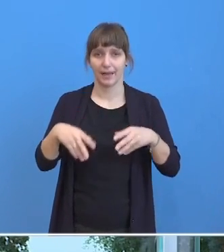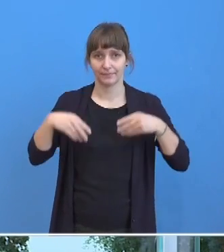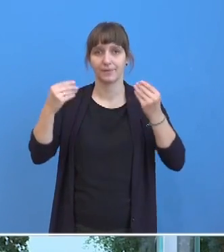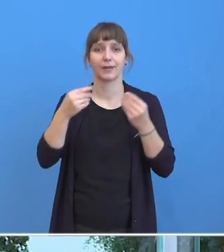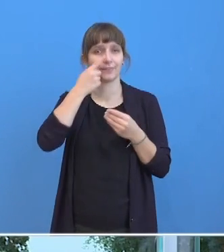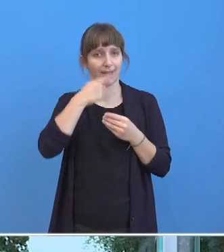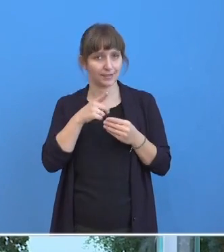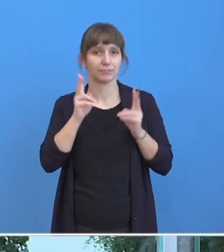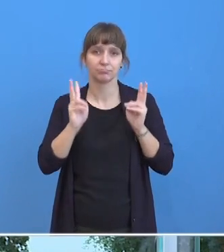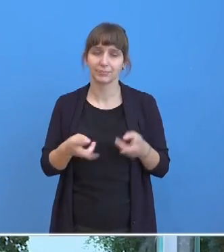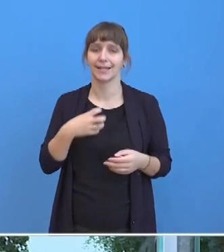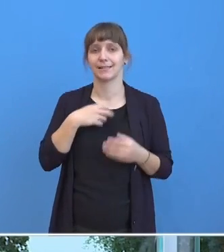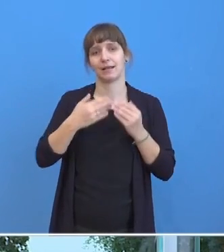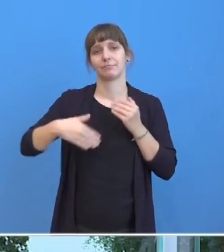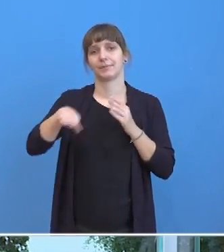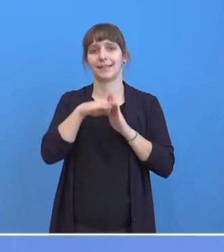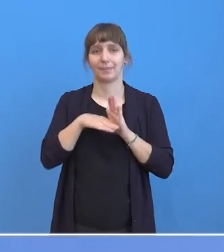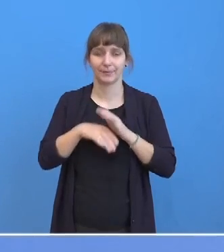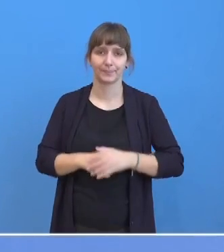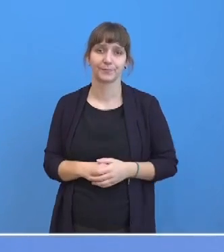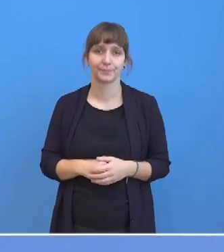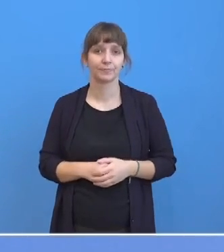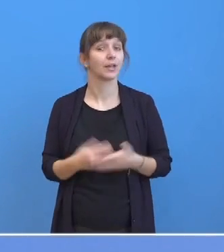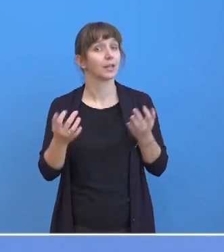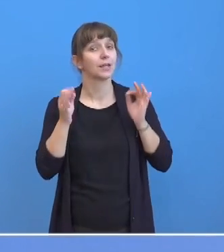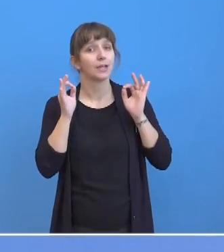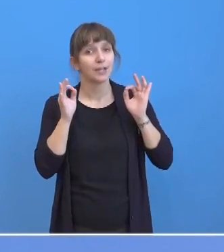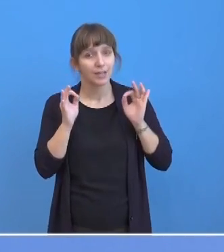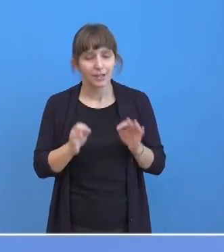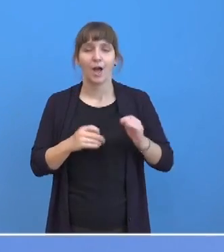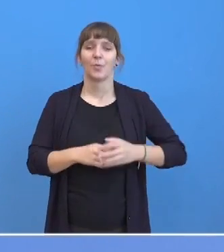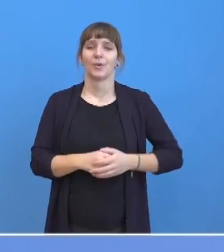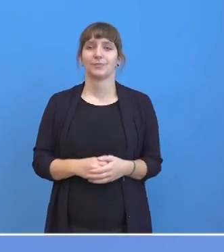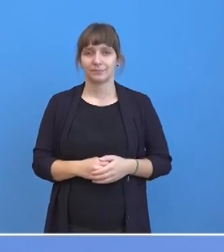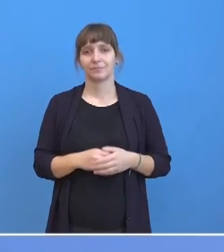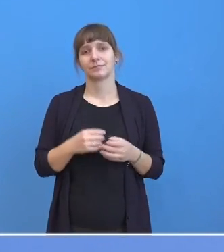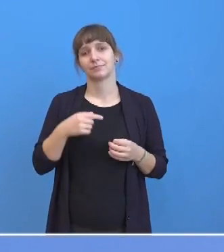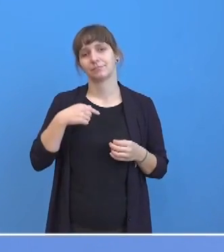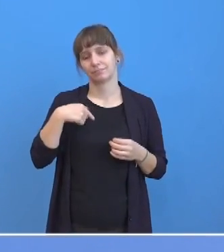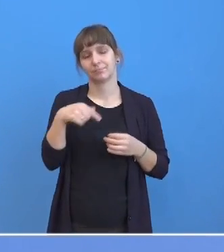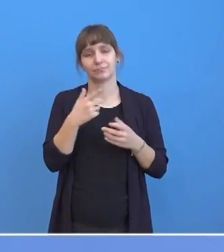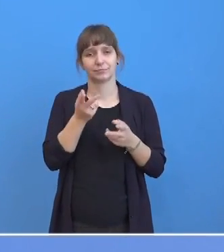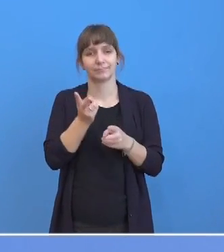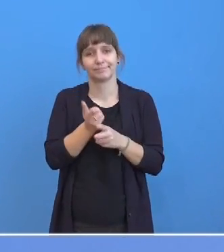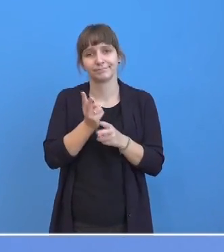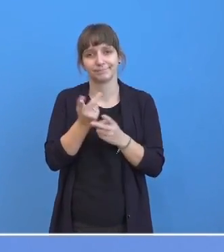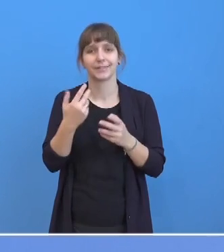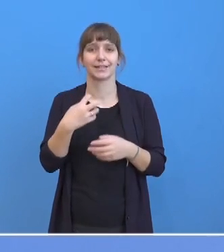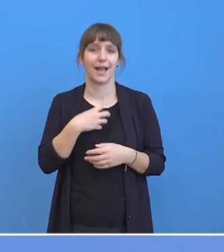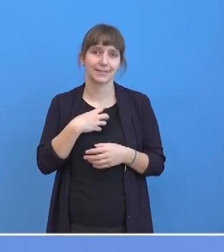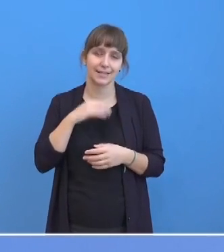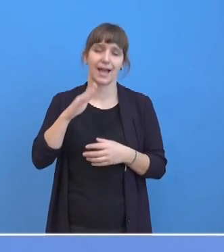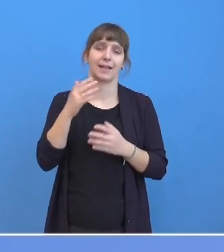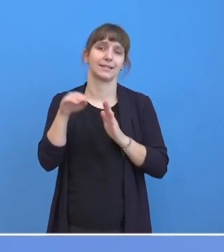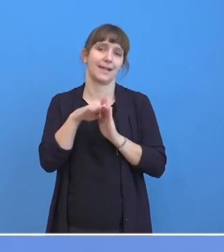am Freitag mit den Terminen der Kanzlerin. Ganz genau. Ich möchte Sie, bevor ich wie üblich mit den Terminen der Kanzlerin